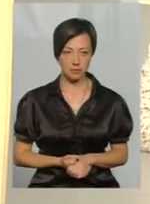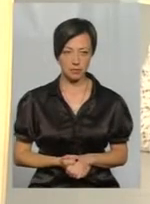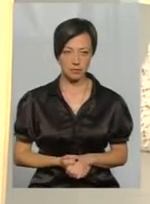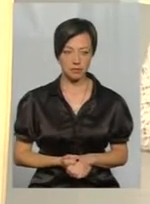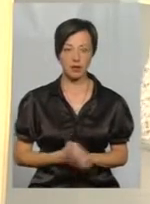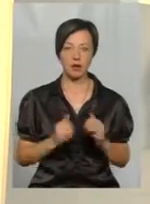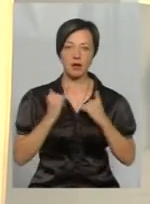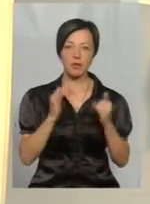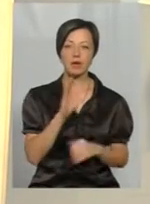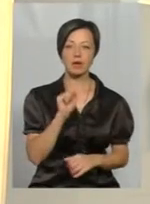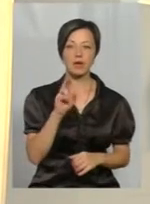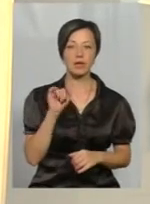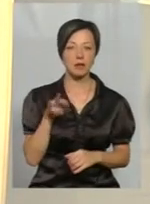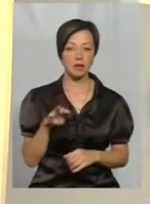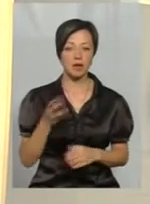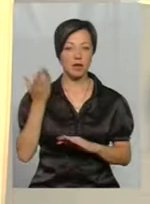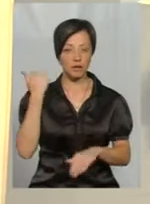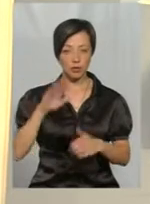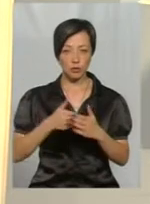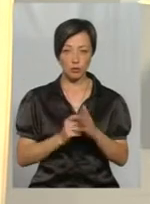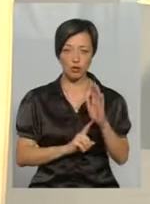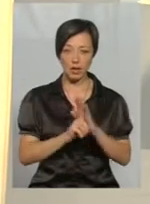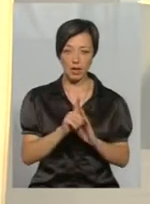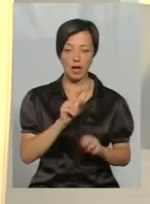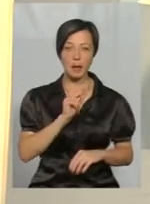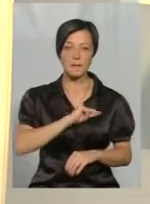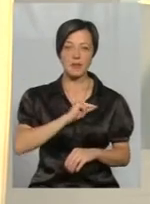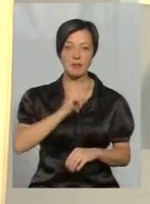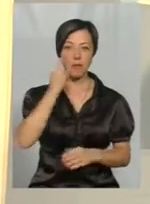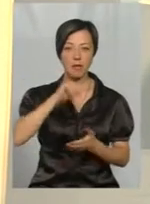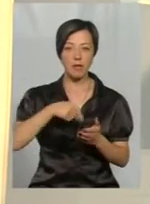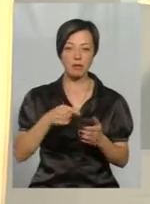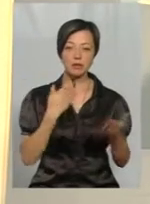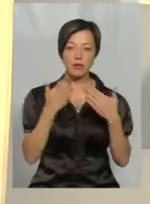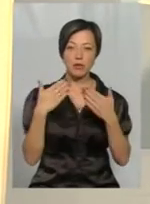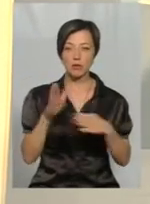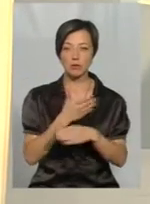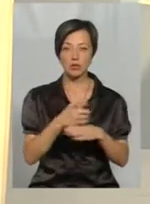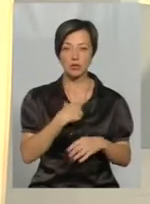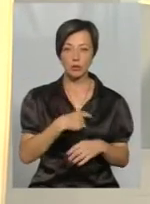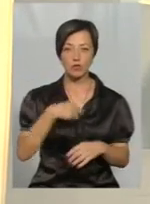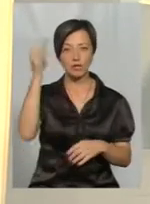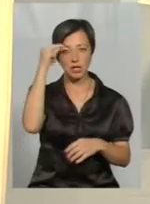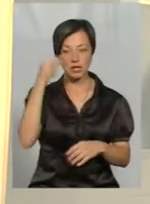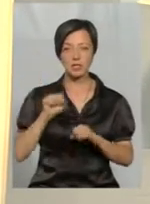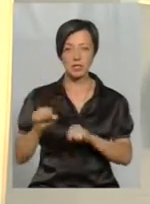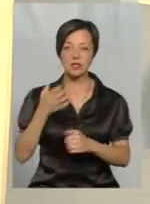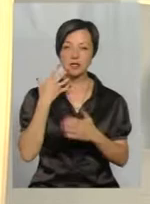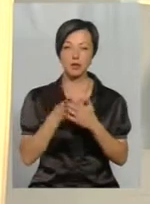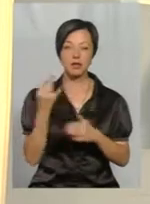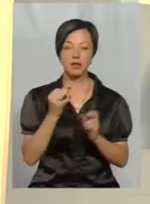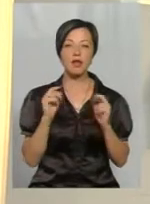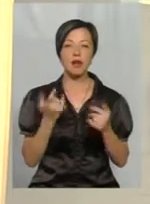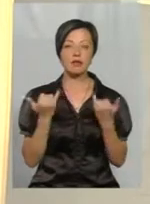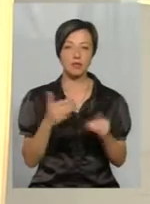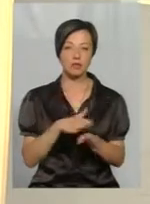Пане Вадиме, чи відтоді почали пасічники між собою більше спілкуватися? Чи вчитеся захищати свої інтереси? От як це